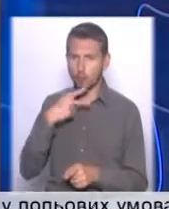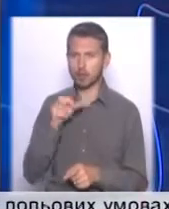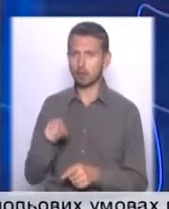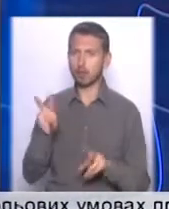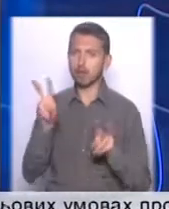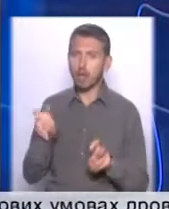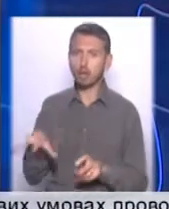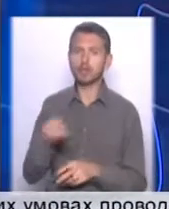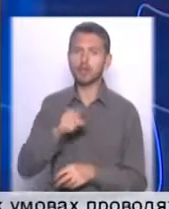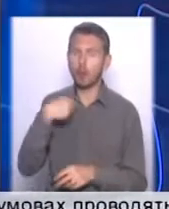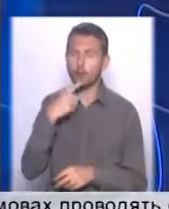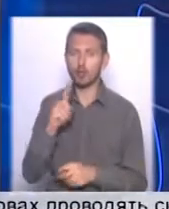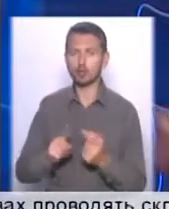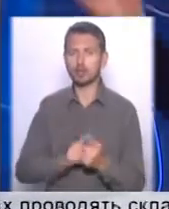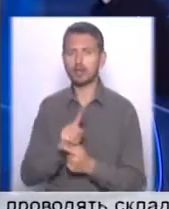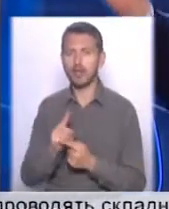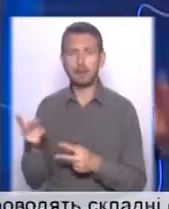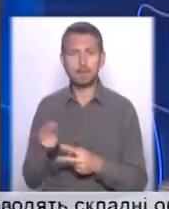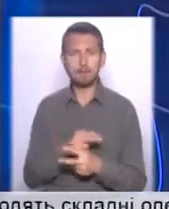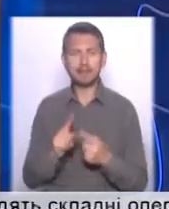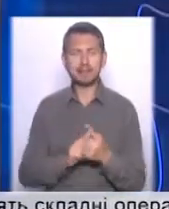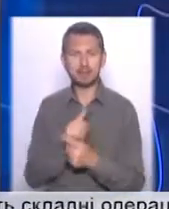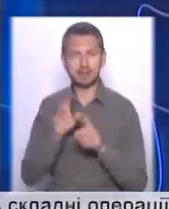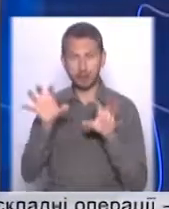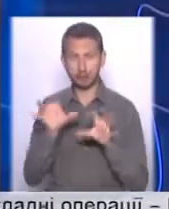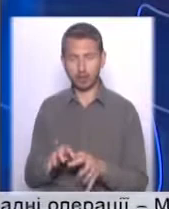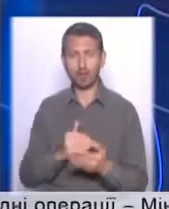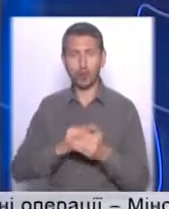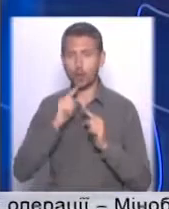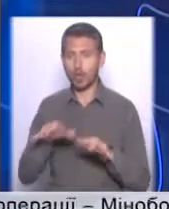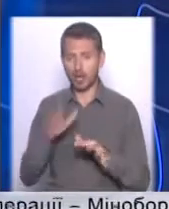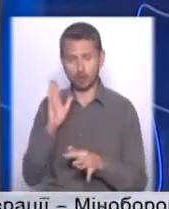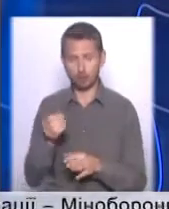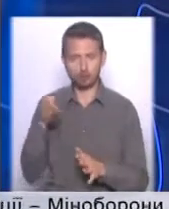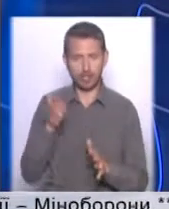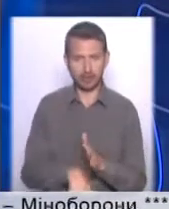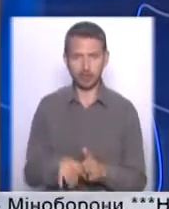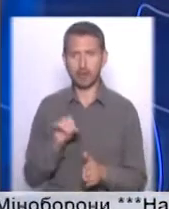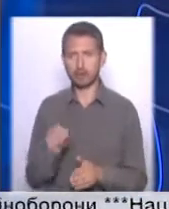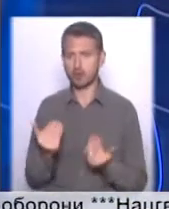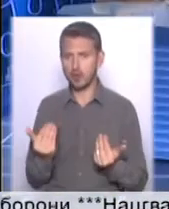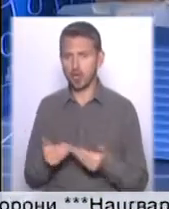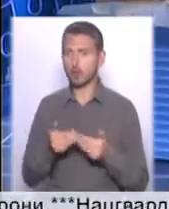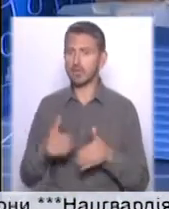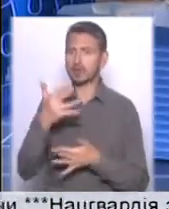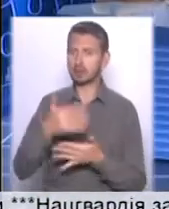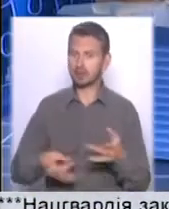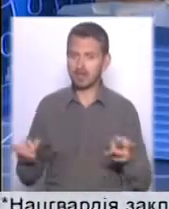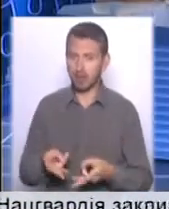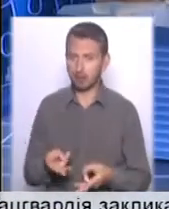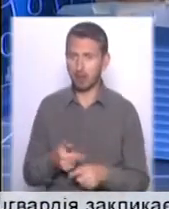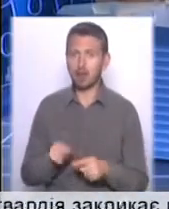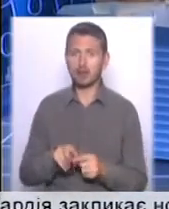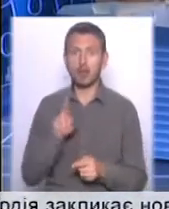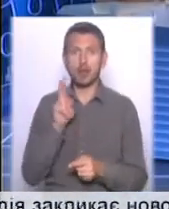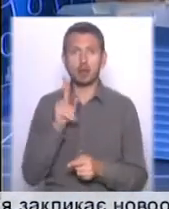всі говорять про те, що без зміни законодавства це буде Верховна Рада, ще гірше, можливо, ніж зараз. Відкриті списки треба. Це як